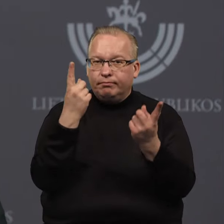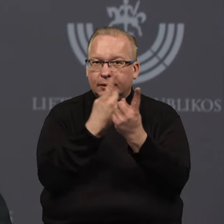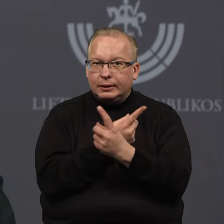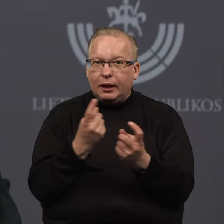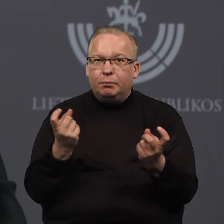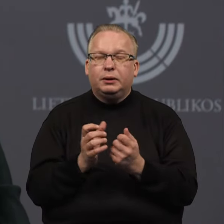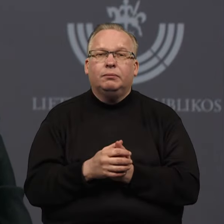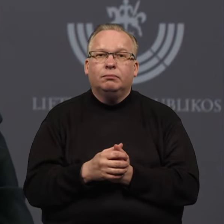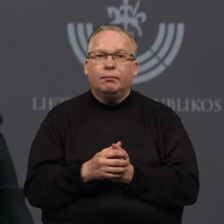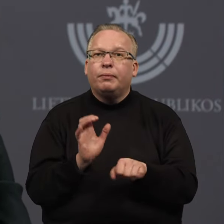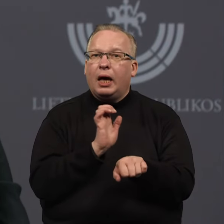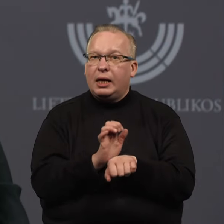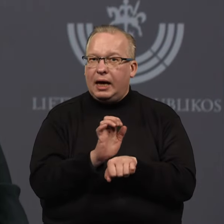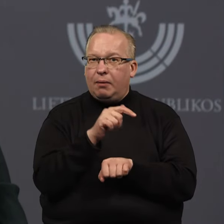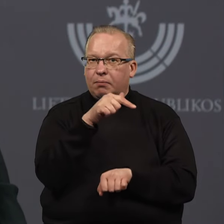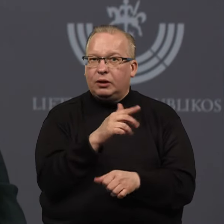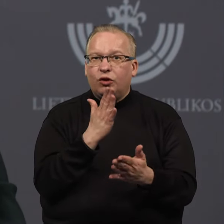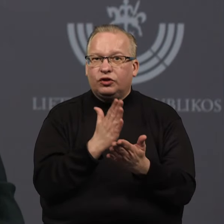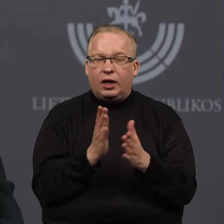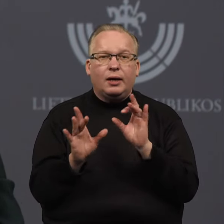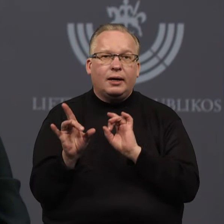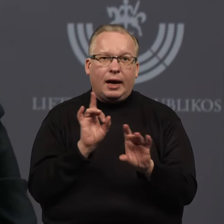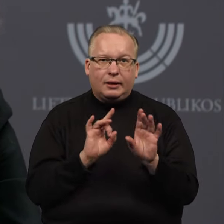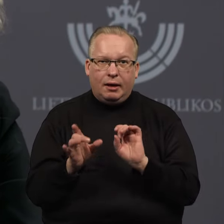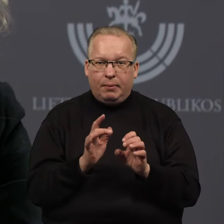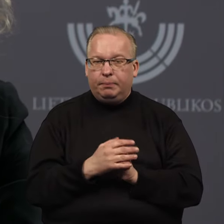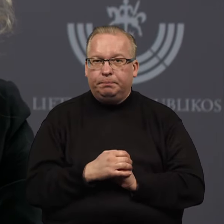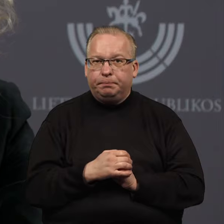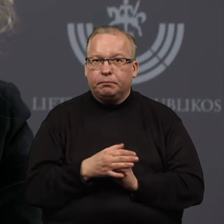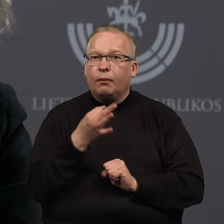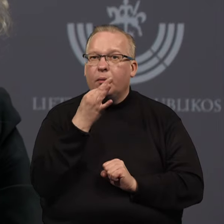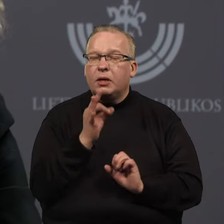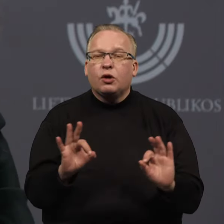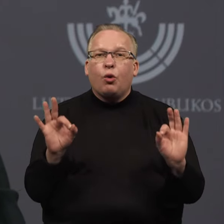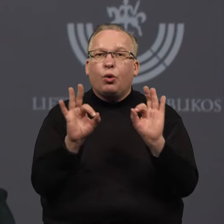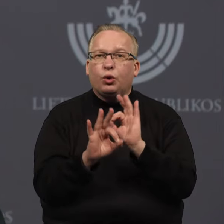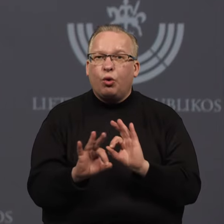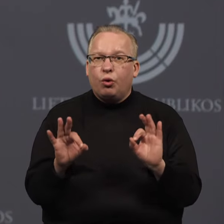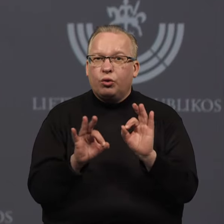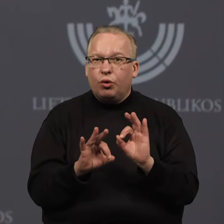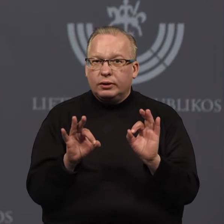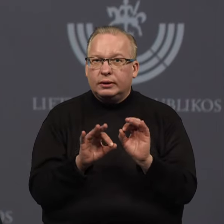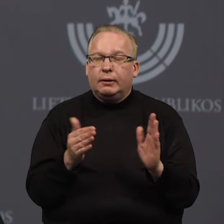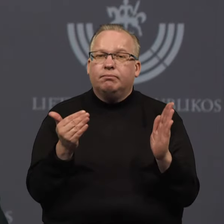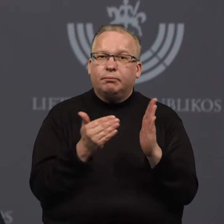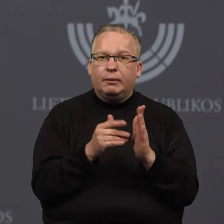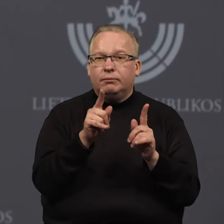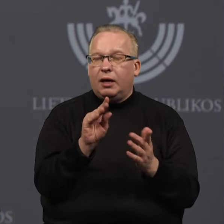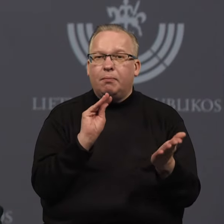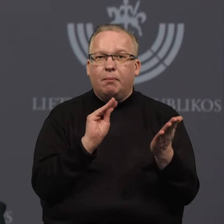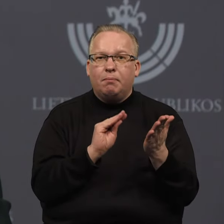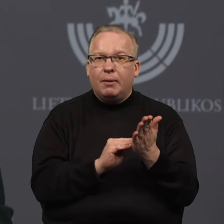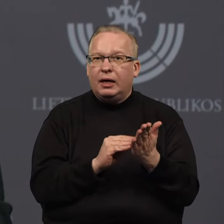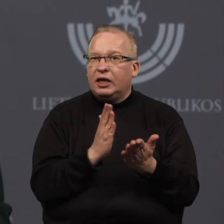gamintojas, nes tai būtų reklama. Aš pabrėšiu, kad jokie sponsorinti paustai čia yra